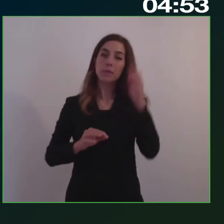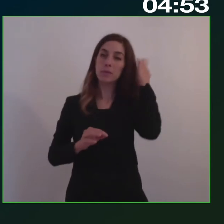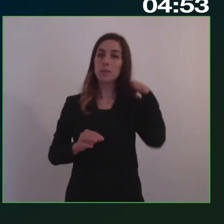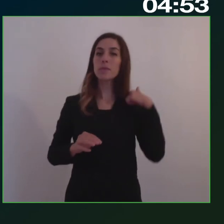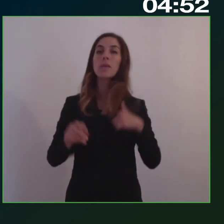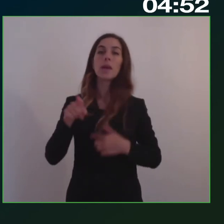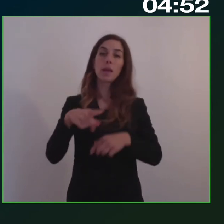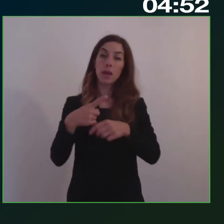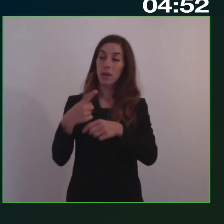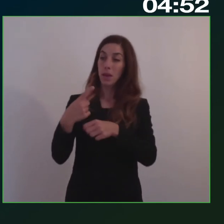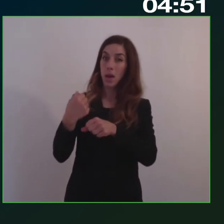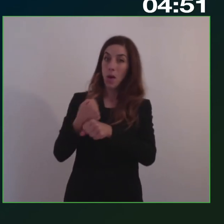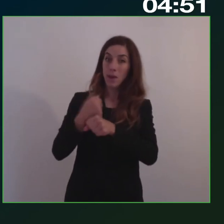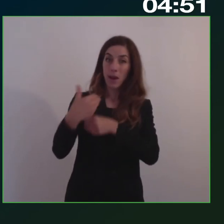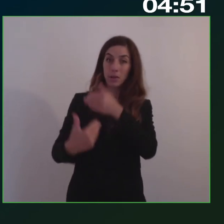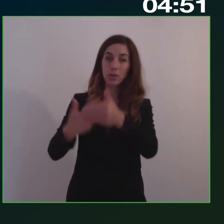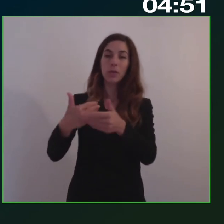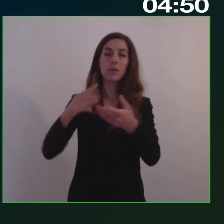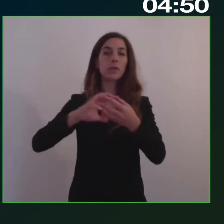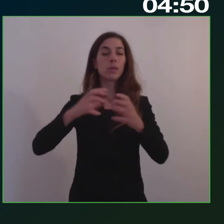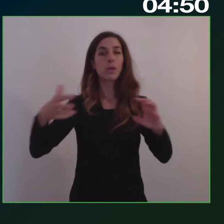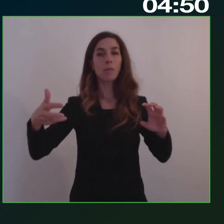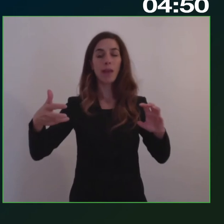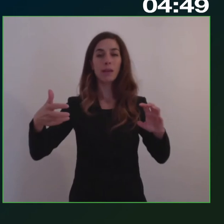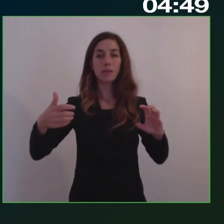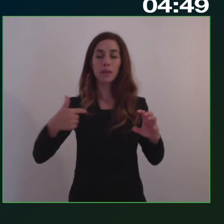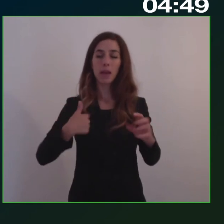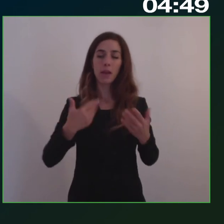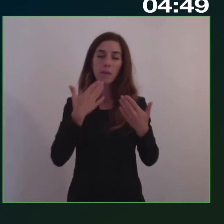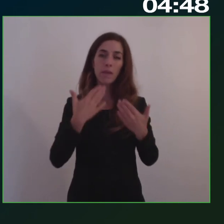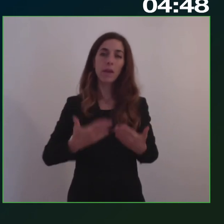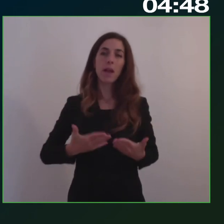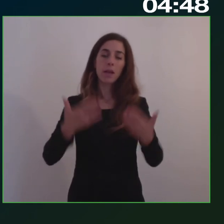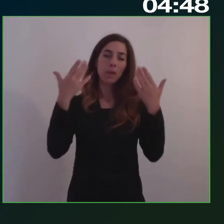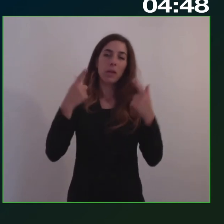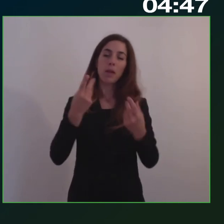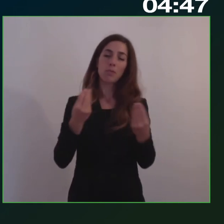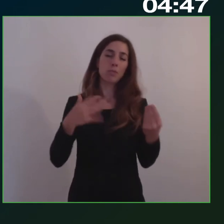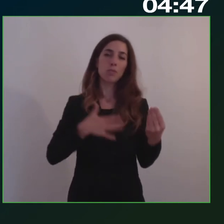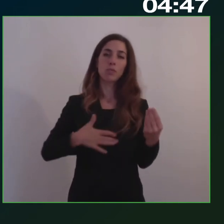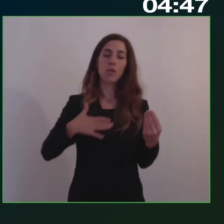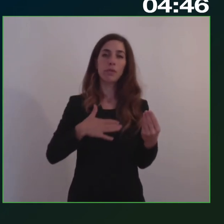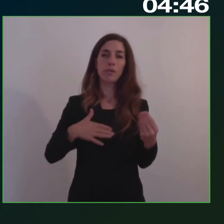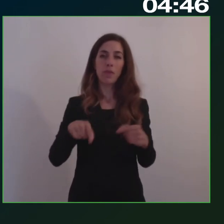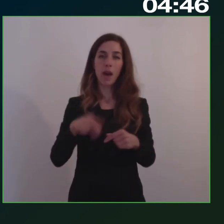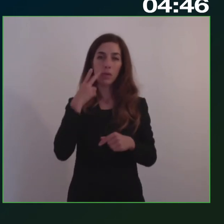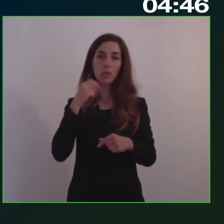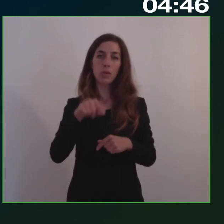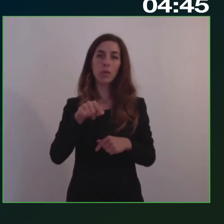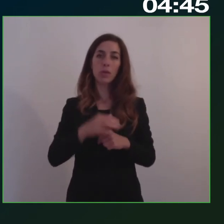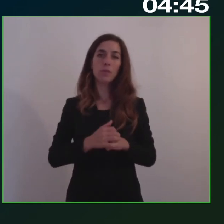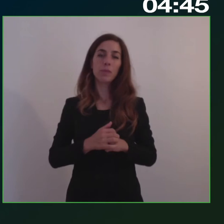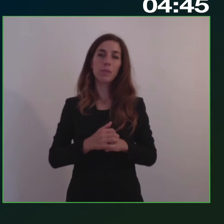soddisfazione. Vediamo però come questa scelta